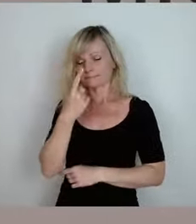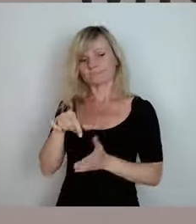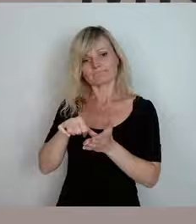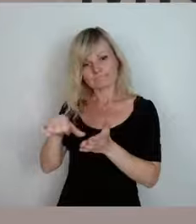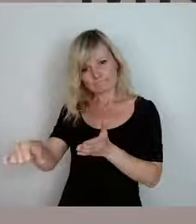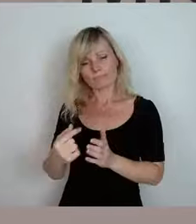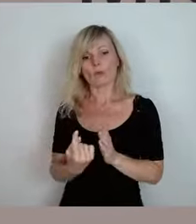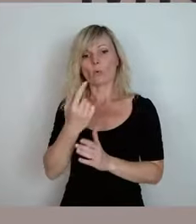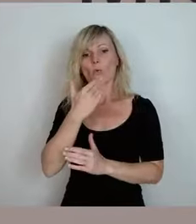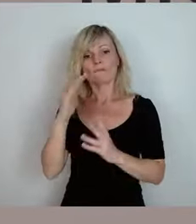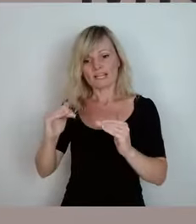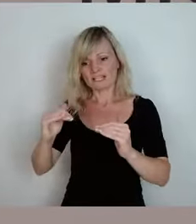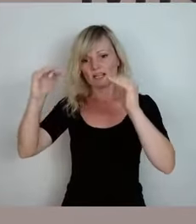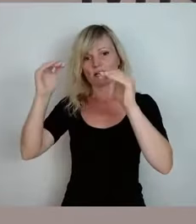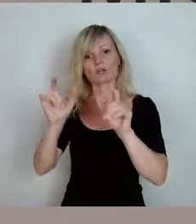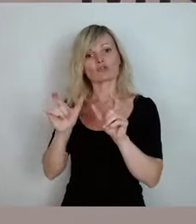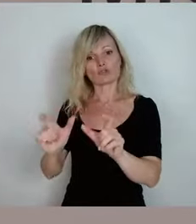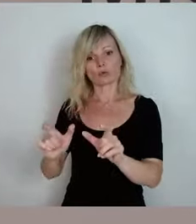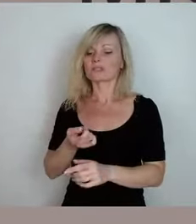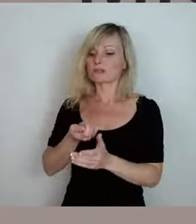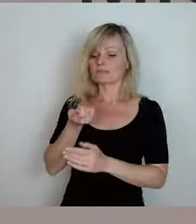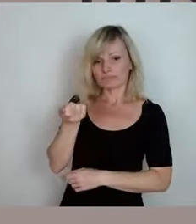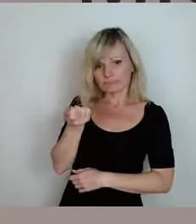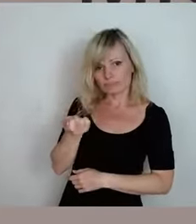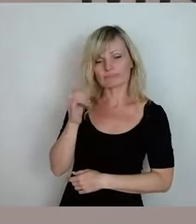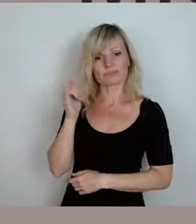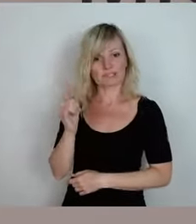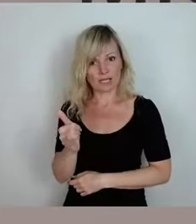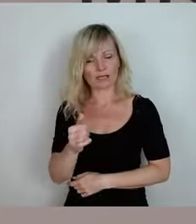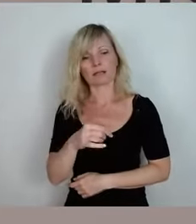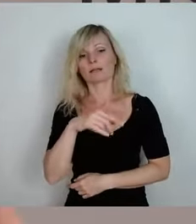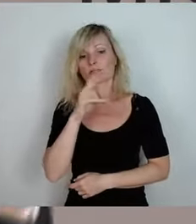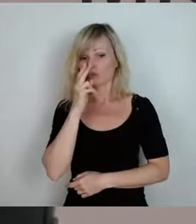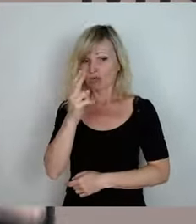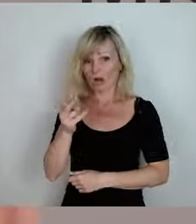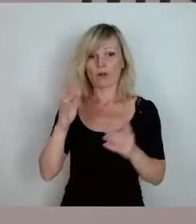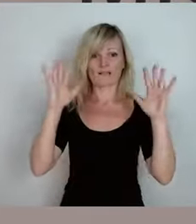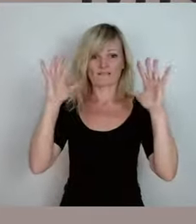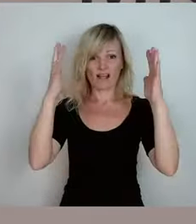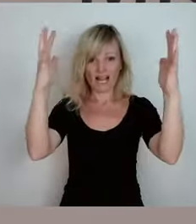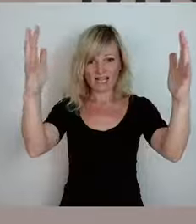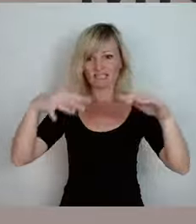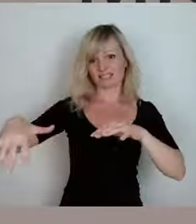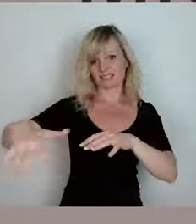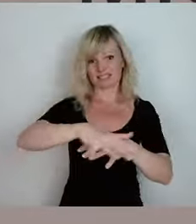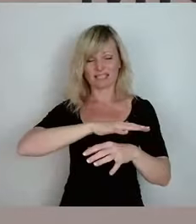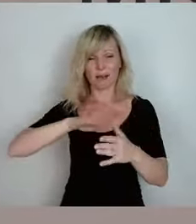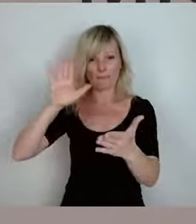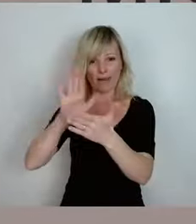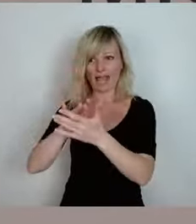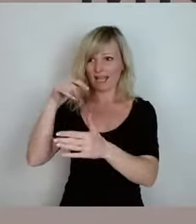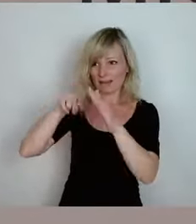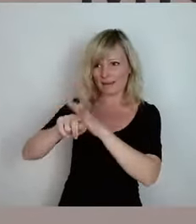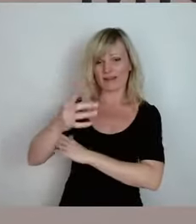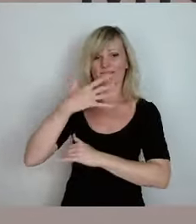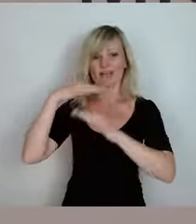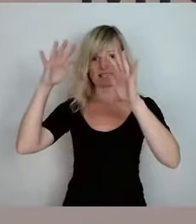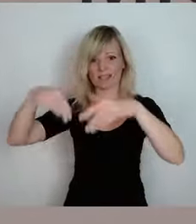wir müssen auch dafür sorgen, dass das Wasser, wenn es geht, in den Wäldern bleibt und nicht so wie ein durchknallt,